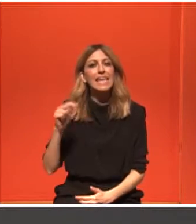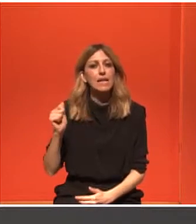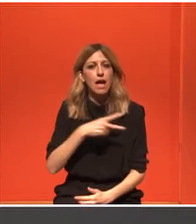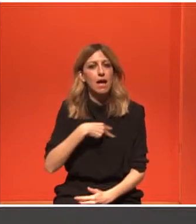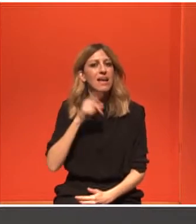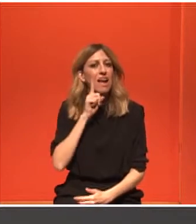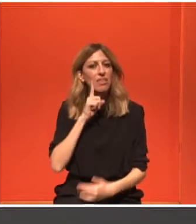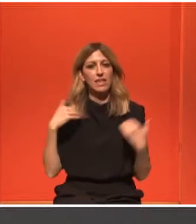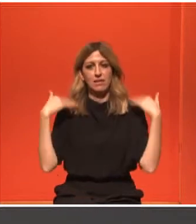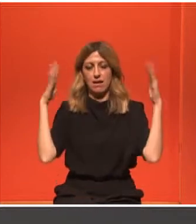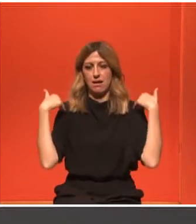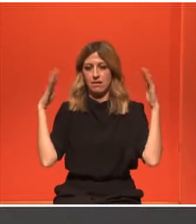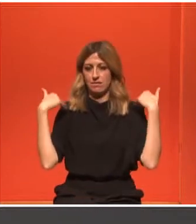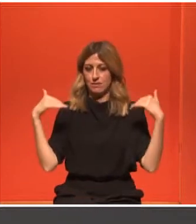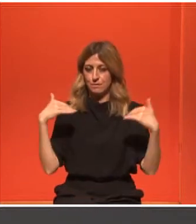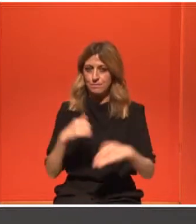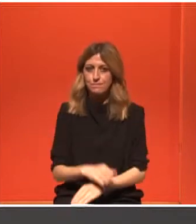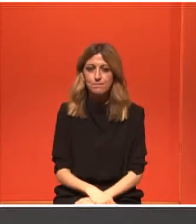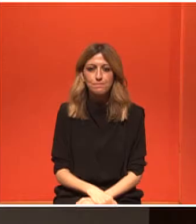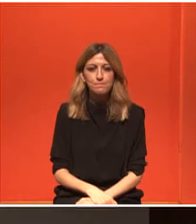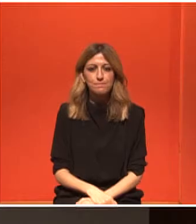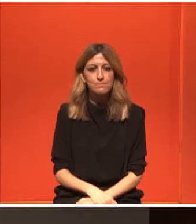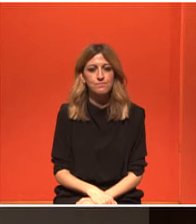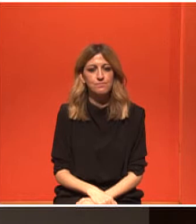αγωγής. Καλησπέρα. Ρεγγίνα,